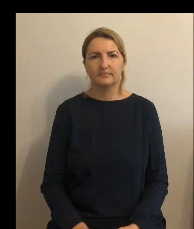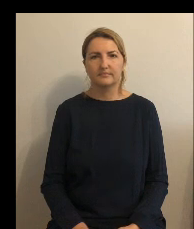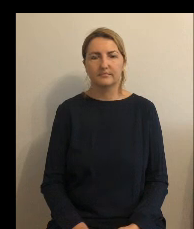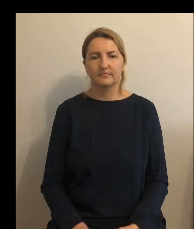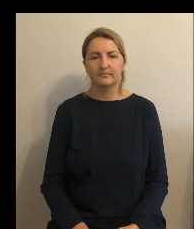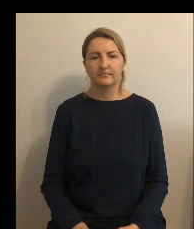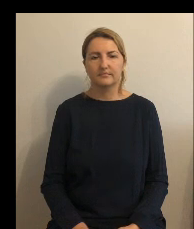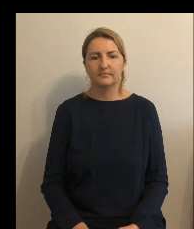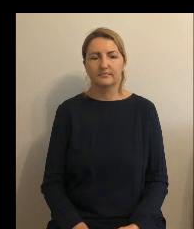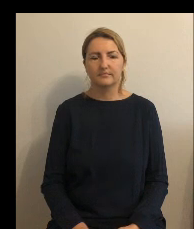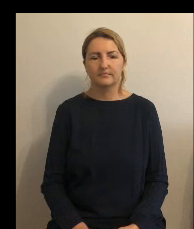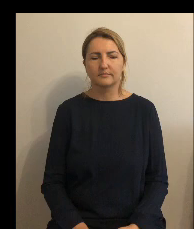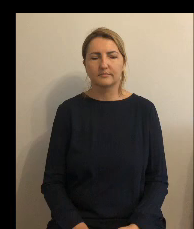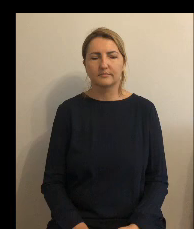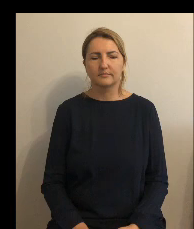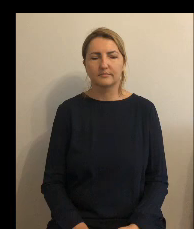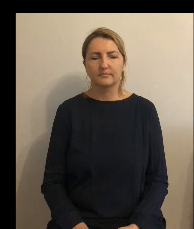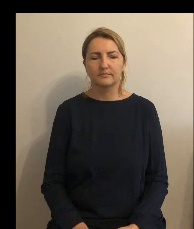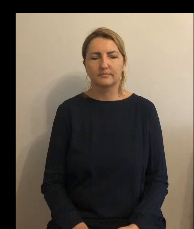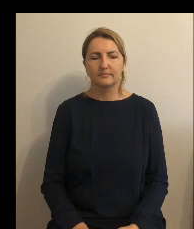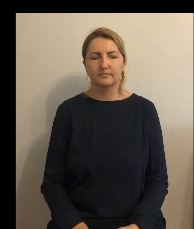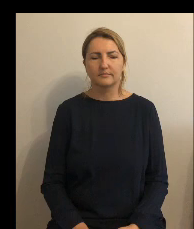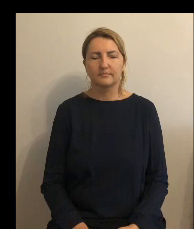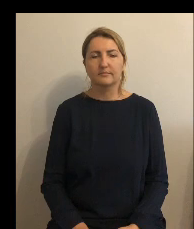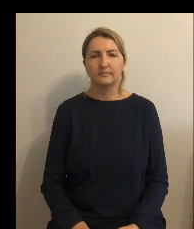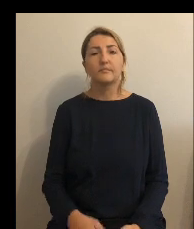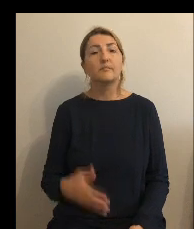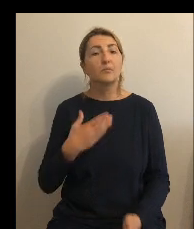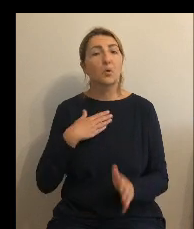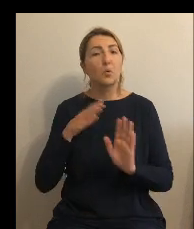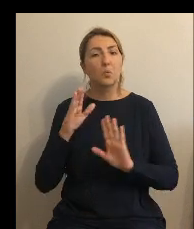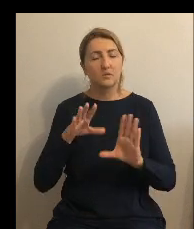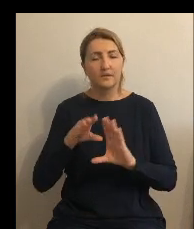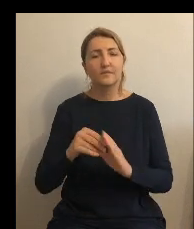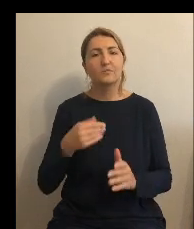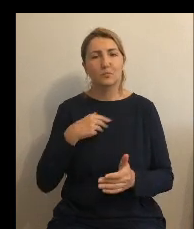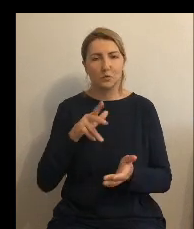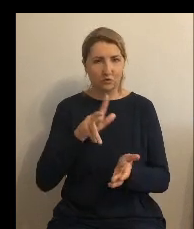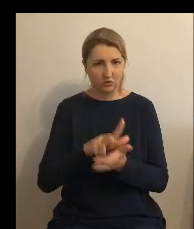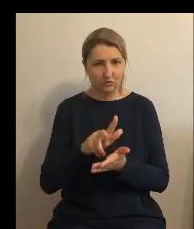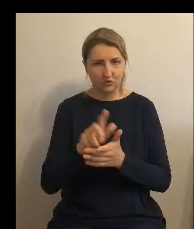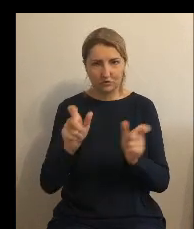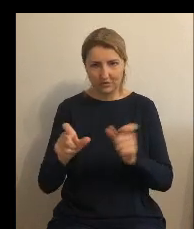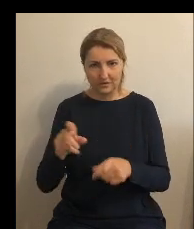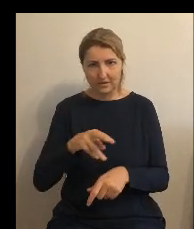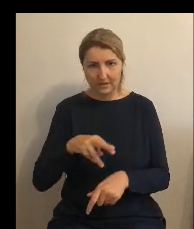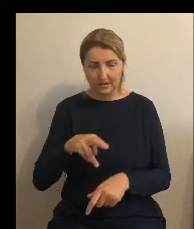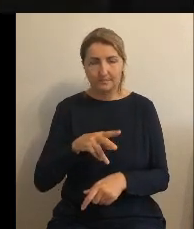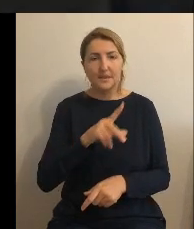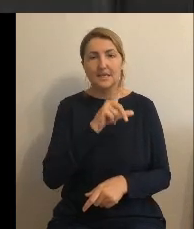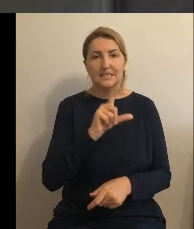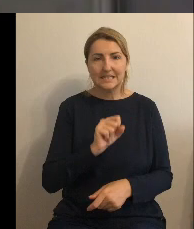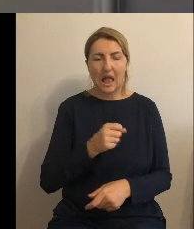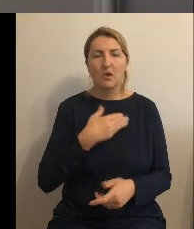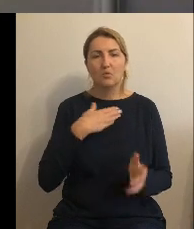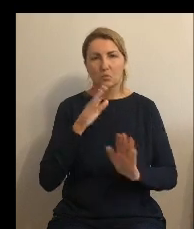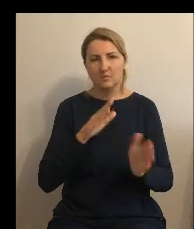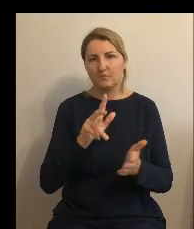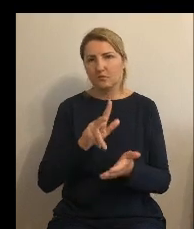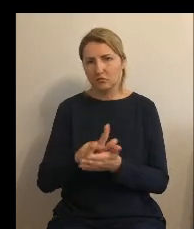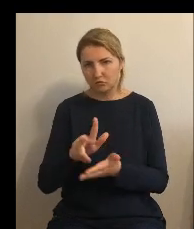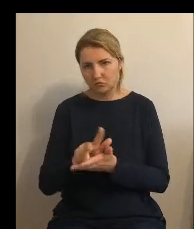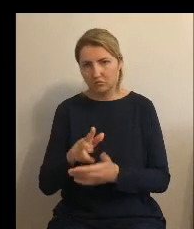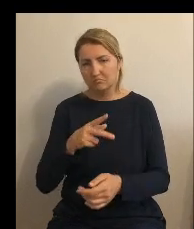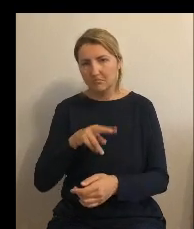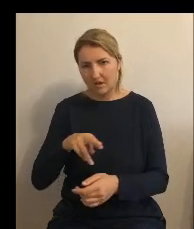w głosowaniu wzięło udział 13 radnych za projektem uchwały głosowało 13 radnych stwierdzam że rada gminy uchwałę